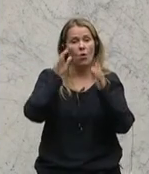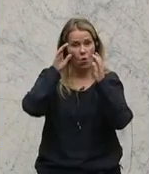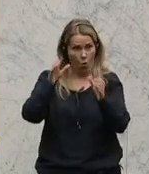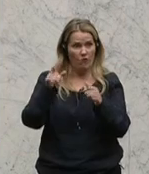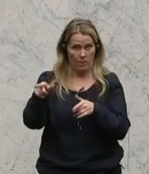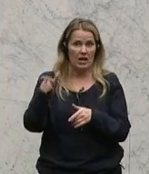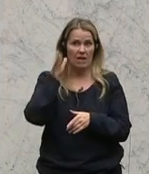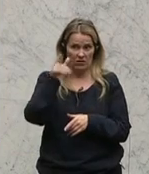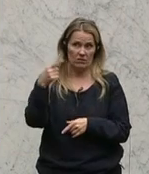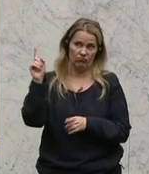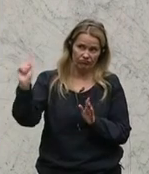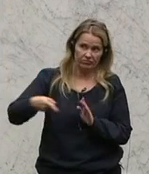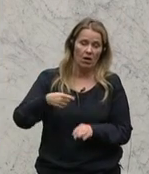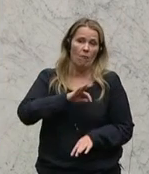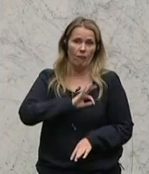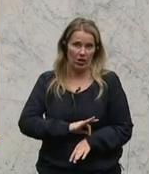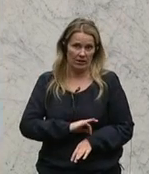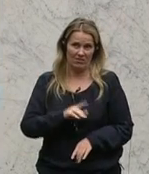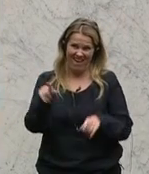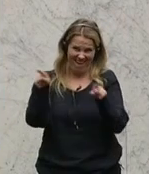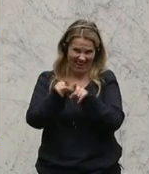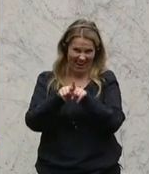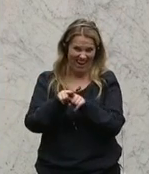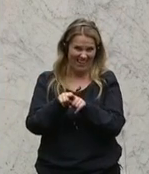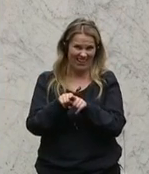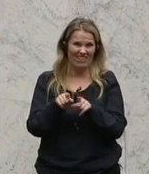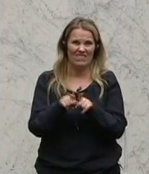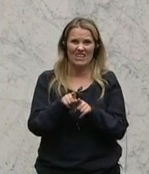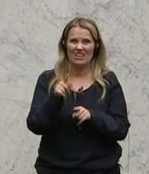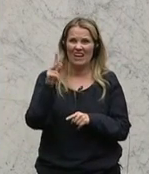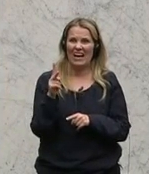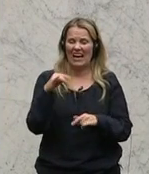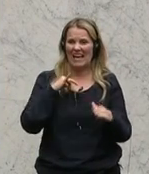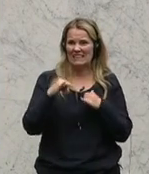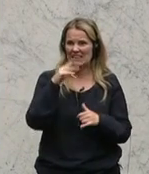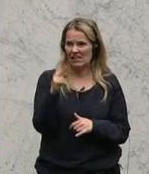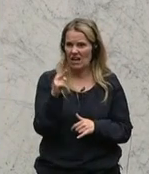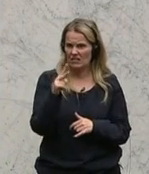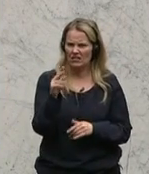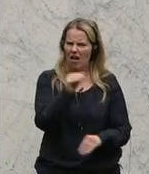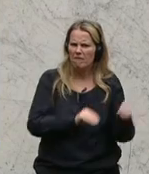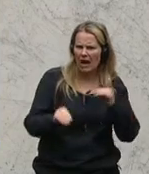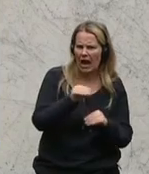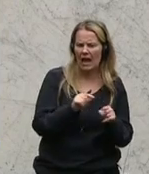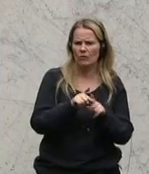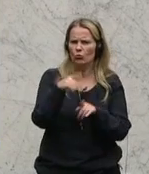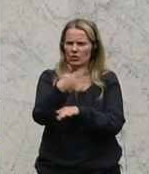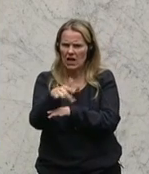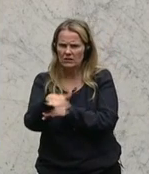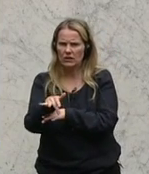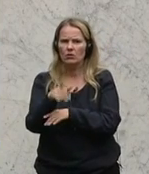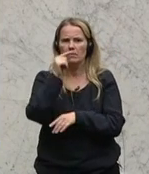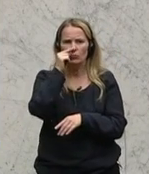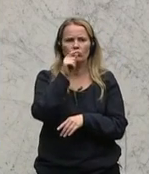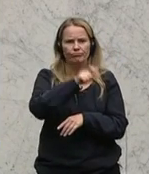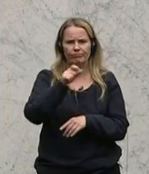in die Pflicht nehmen. Weil das Gleiche machen Sie im Übrigen bei der Registrierkasse zwischen Vereinen und Gastronomen, wo Sie also